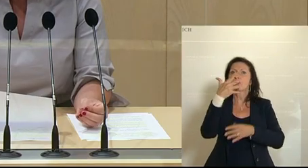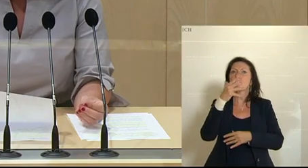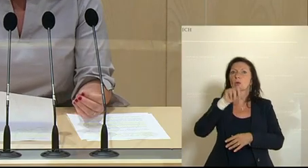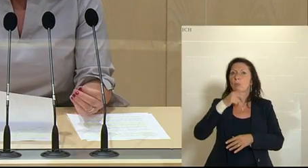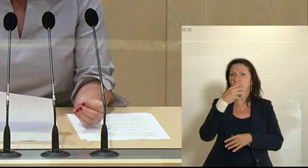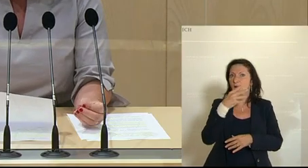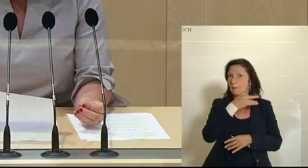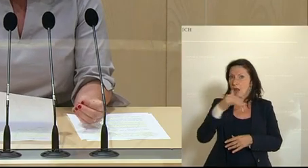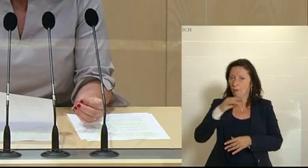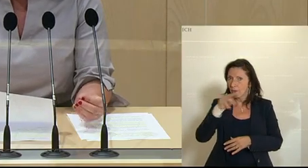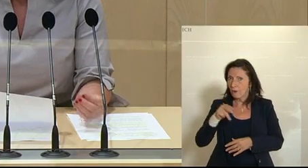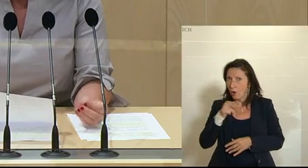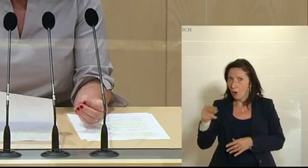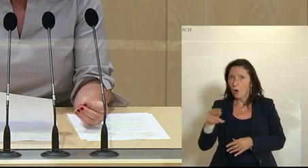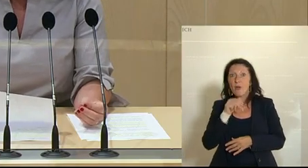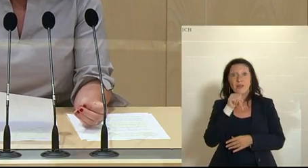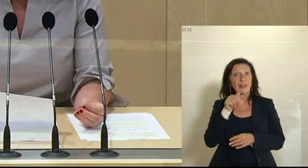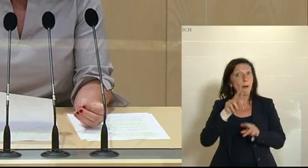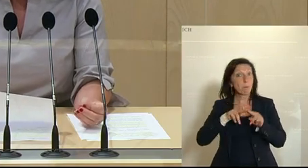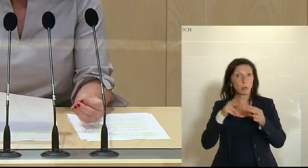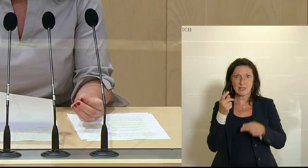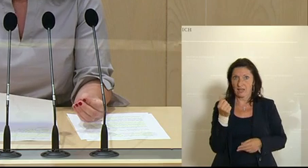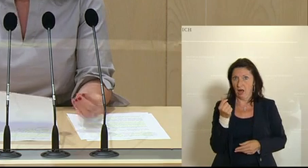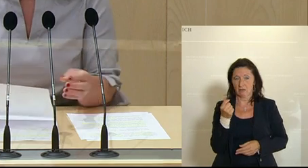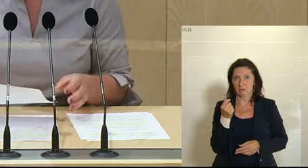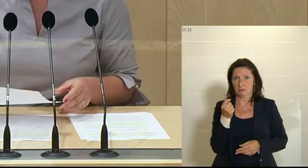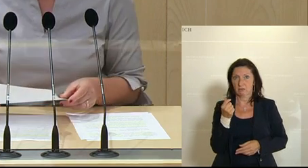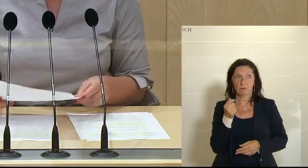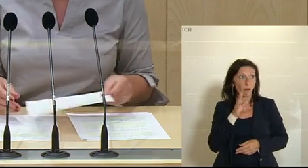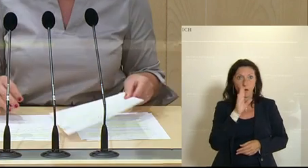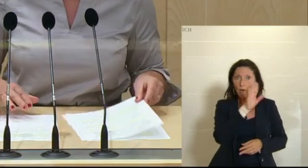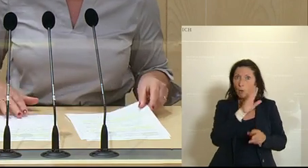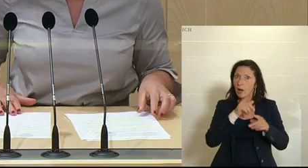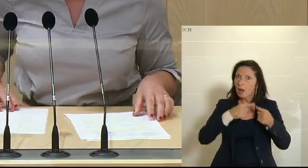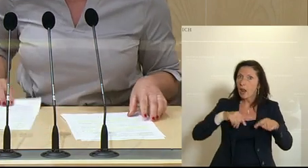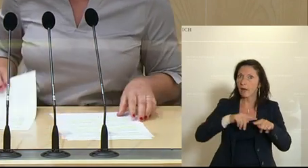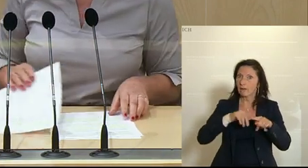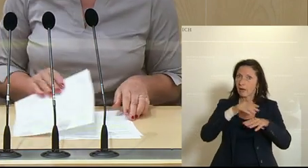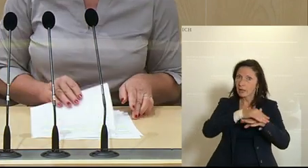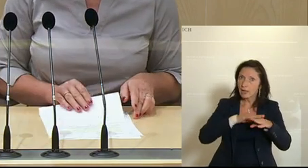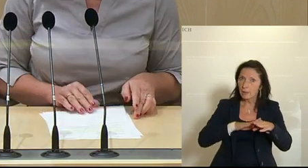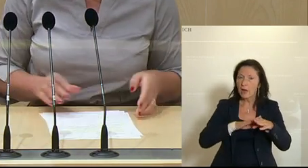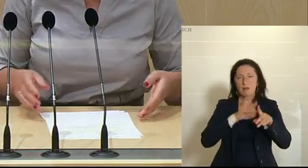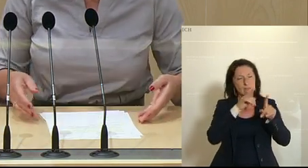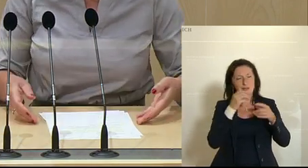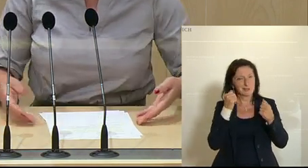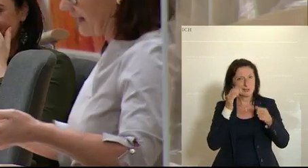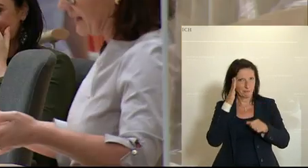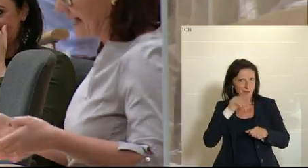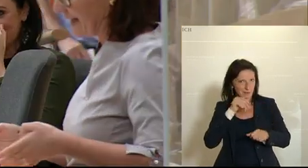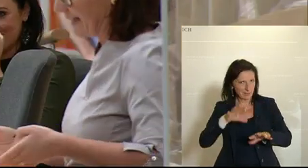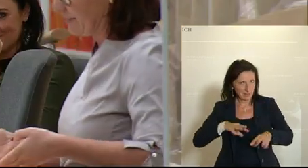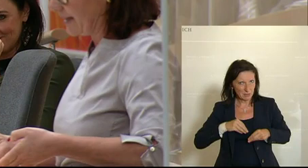Euro keine Bundesmittel, sondern das gehört den Ländern, den Gemeinden, und die werden sich das sicher nicht gefallen lassen.